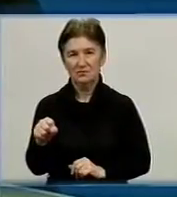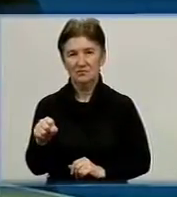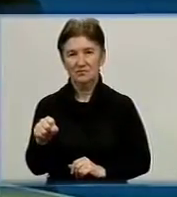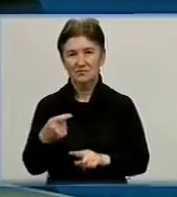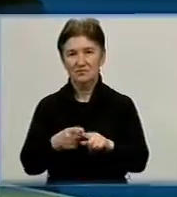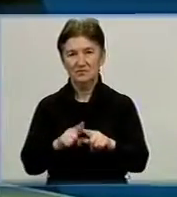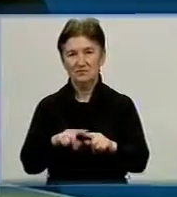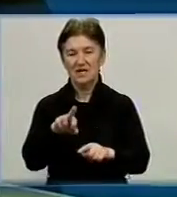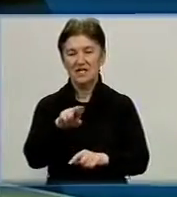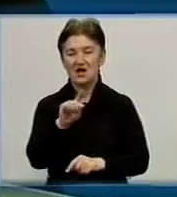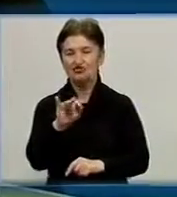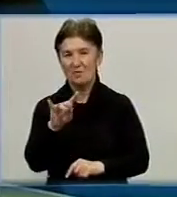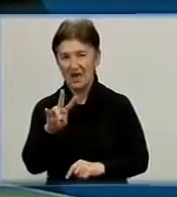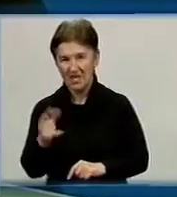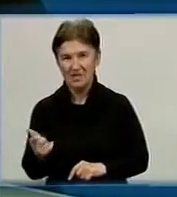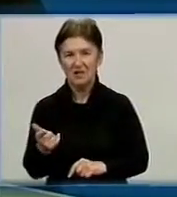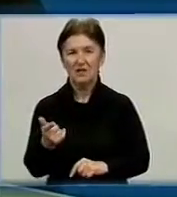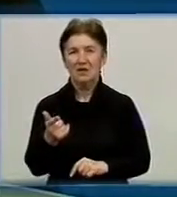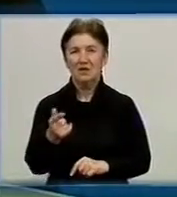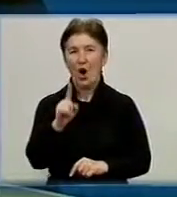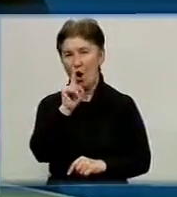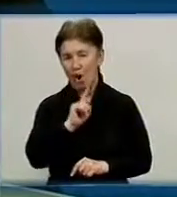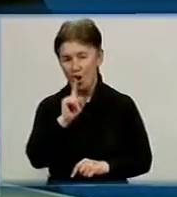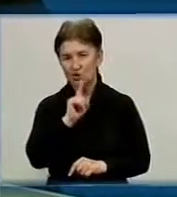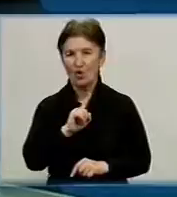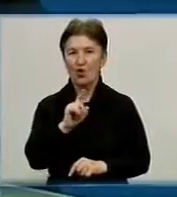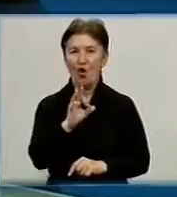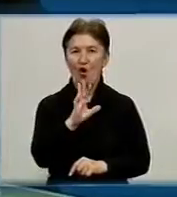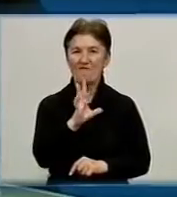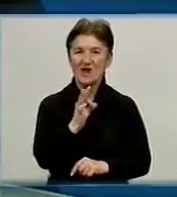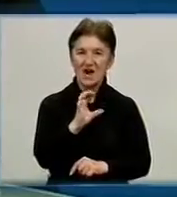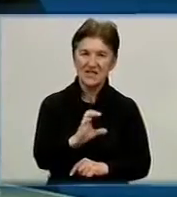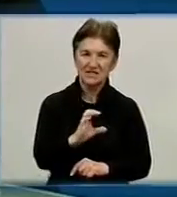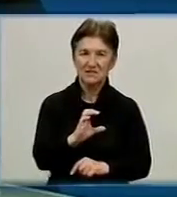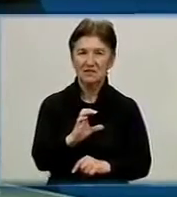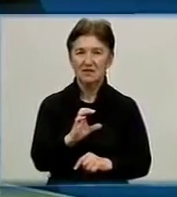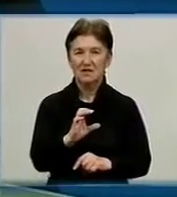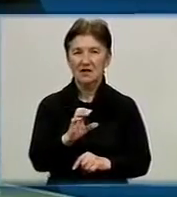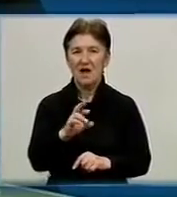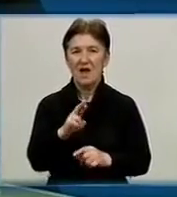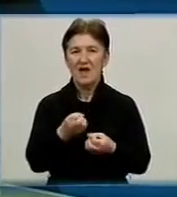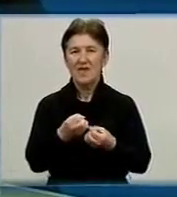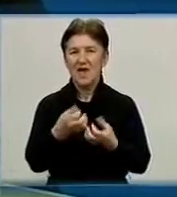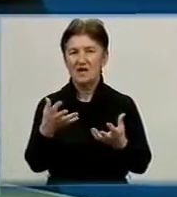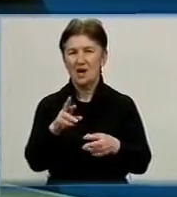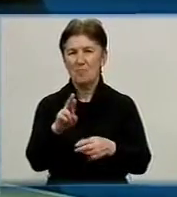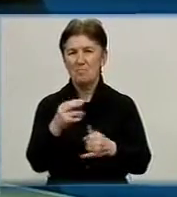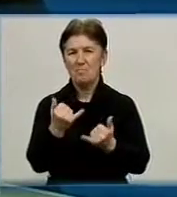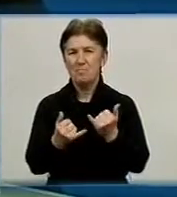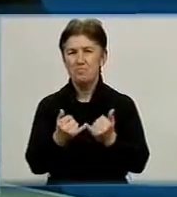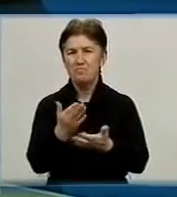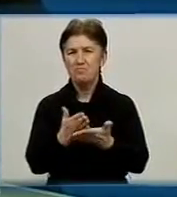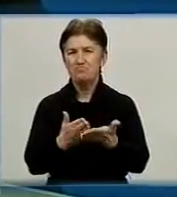Це і ячмінь, і горох, і овес, і яра пшениця така незвичайна для